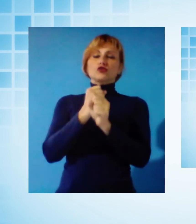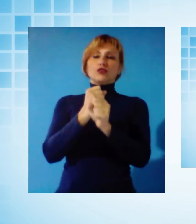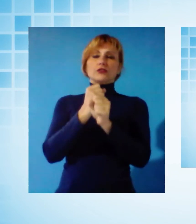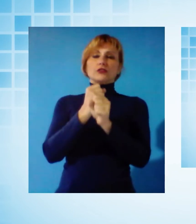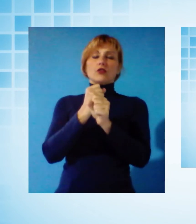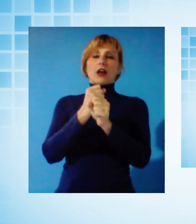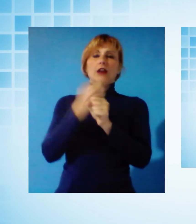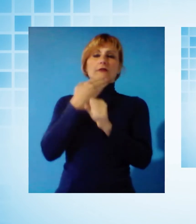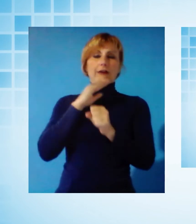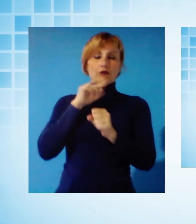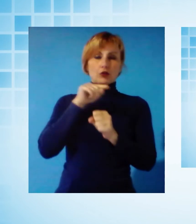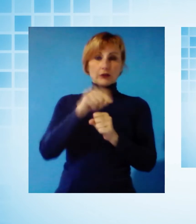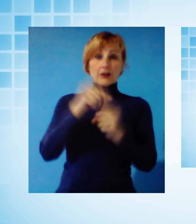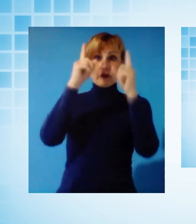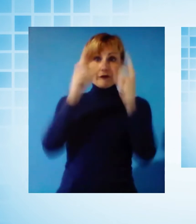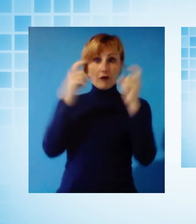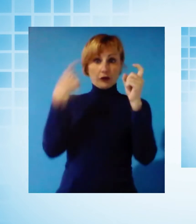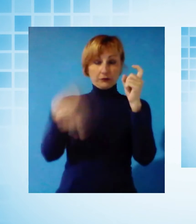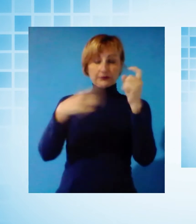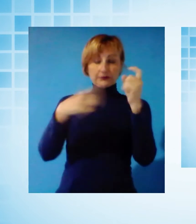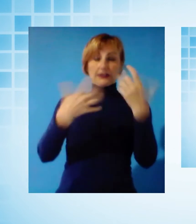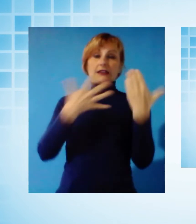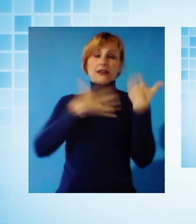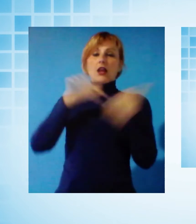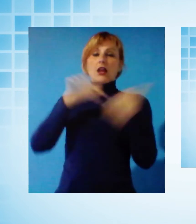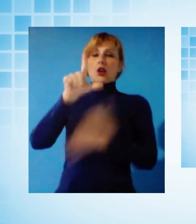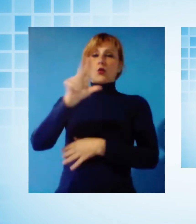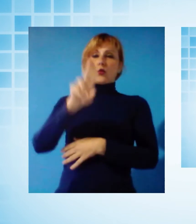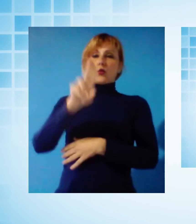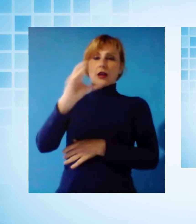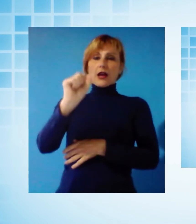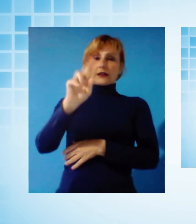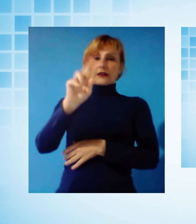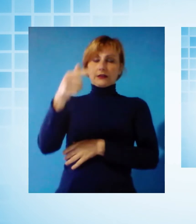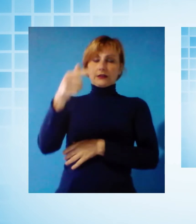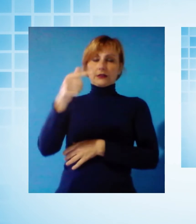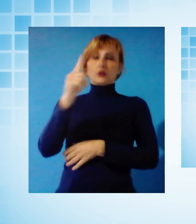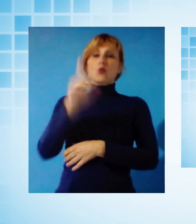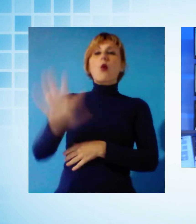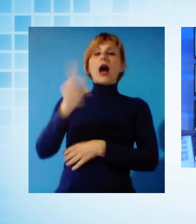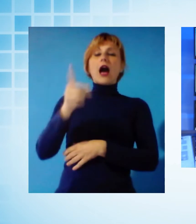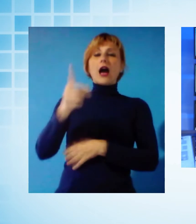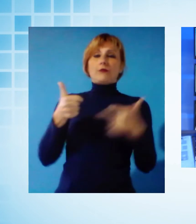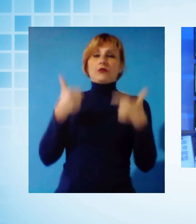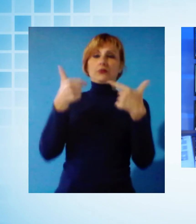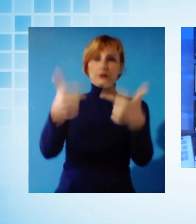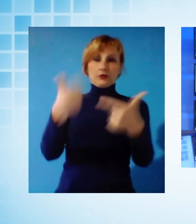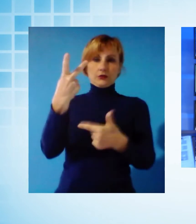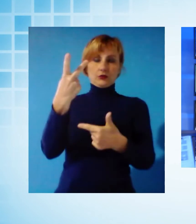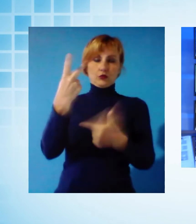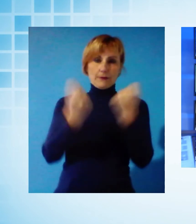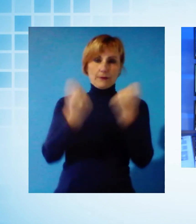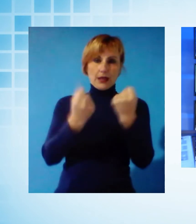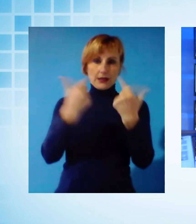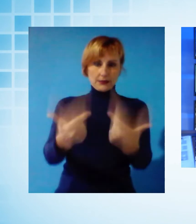Qua nella foto vediamo i responsabili della Luca di Guamo con una delle due auto consegnate. E adesso